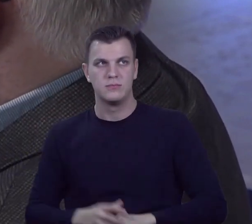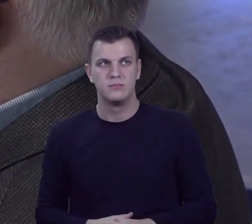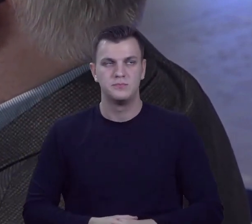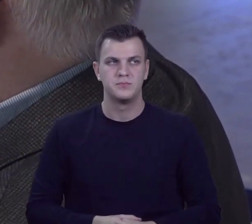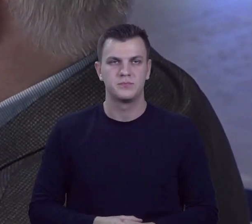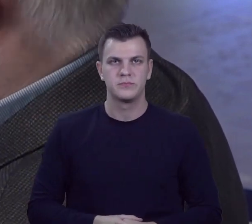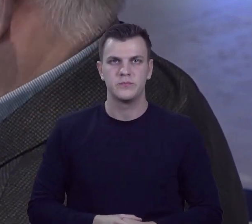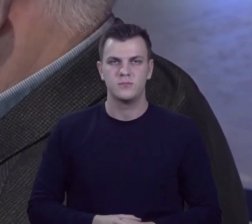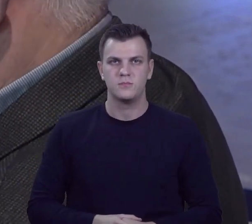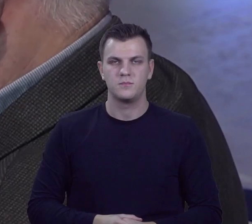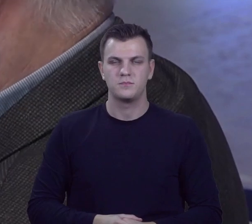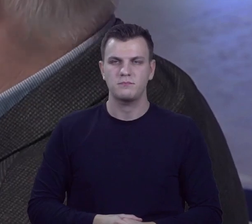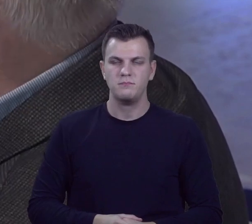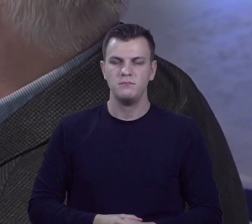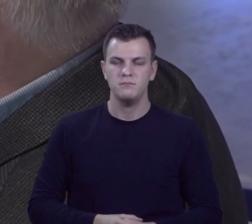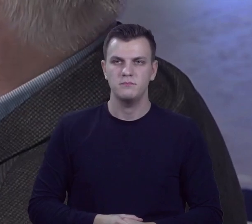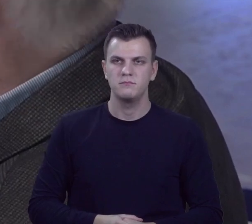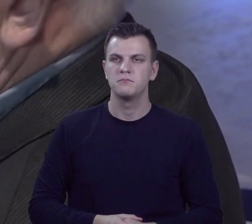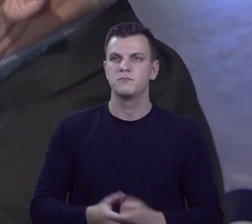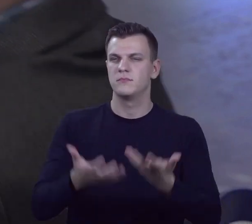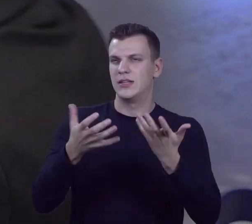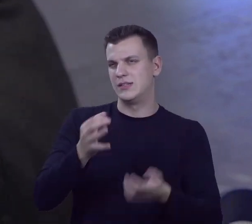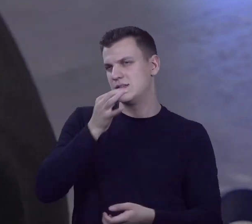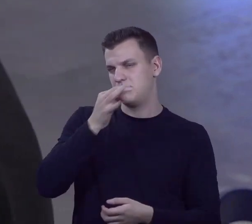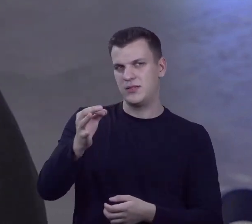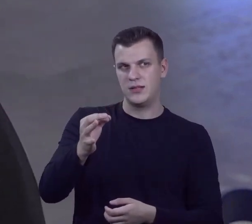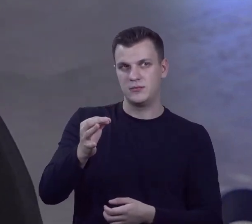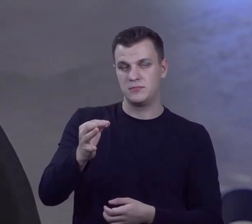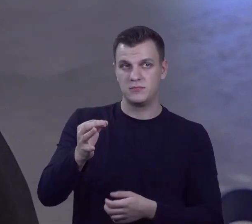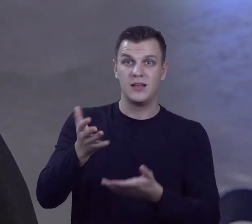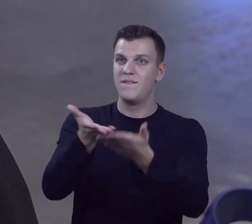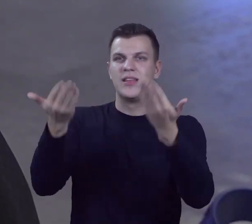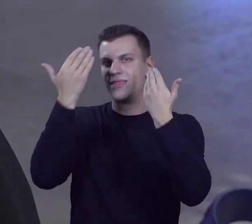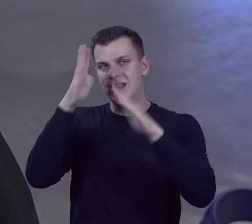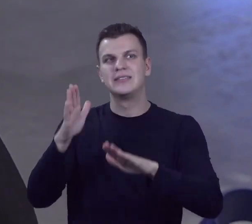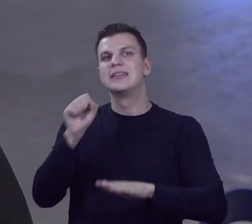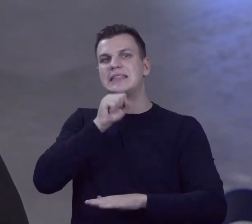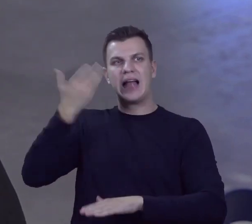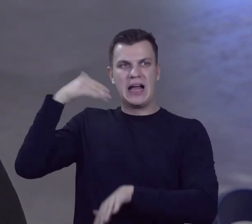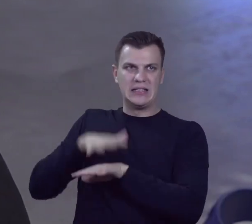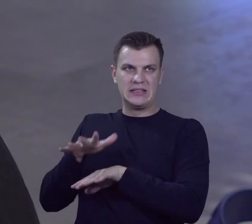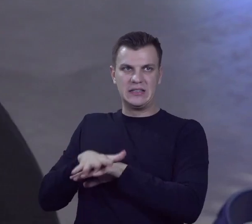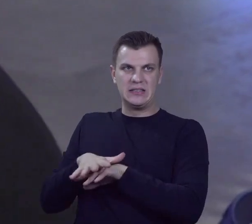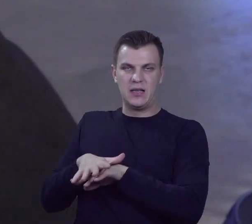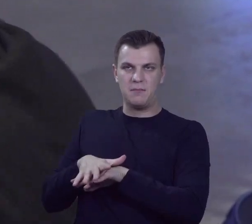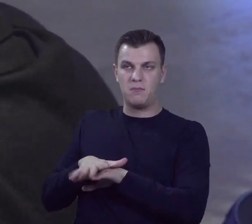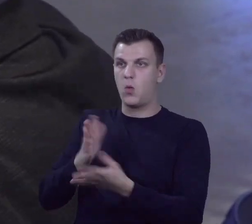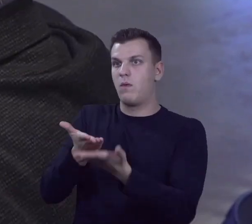I w związku z tym chciałbym zadać pytanie, bo nie znacie tego systemu, który był wcześniej, prawda? Przynajmniej z autopsji.